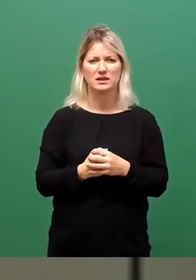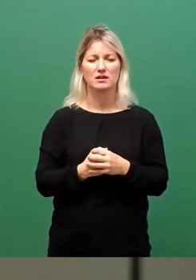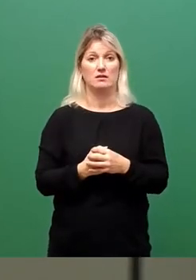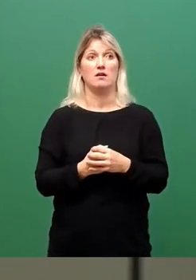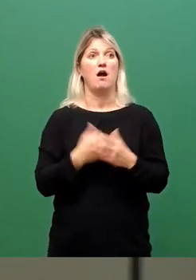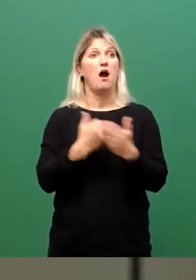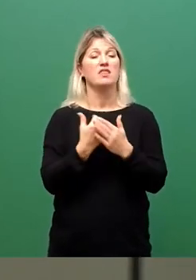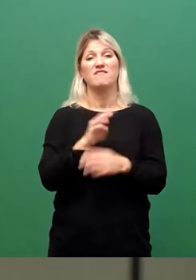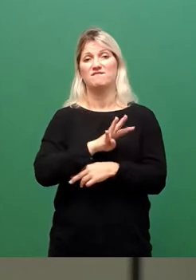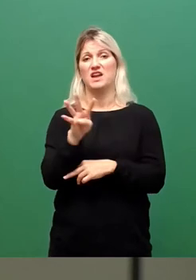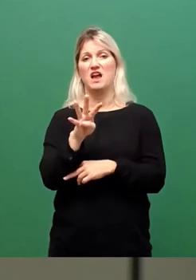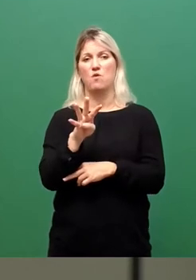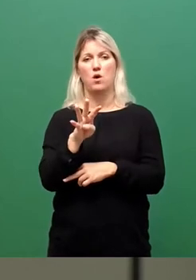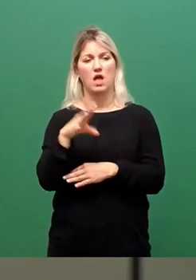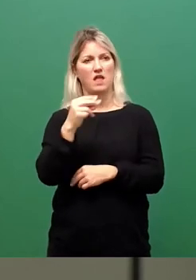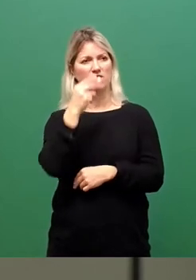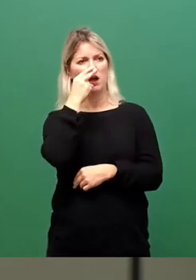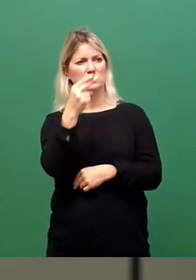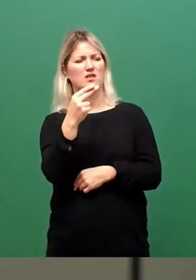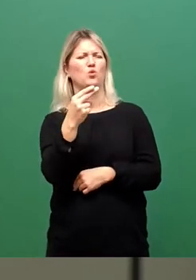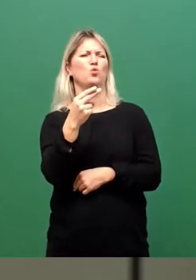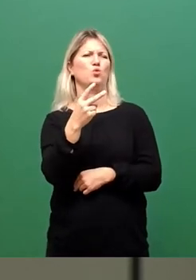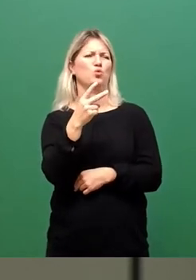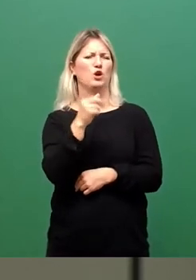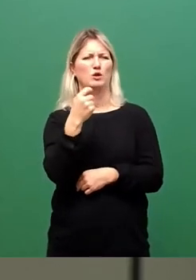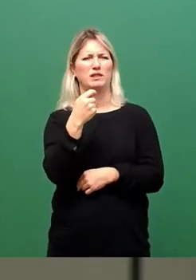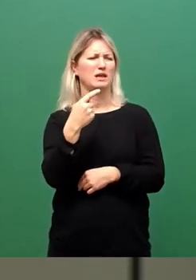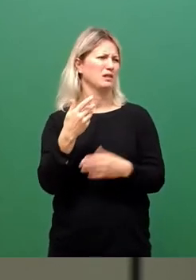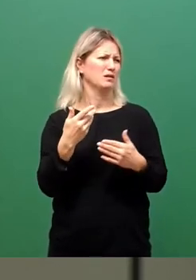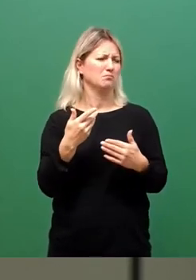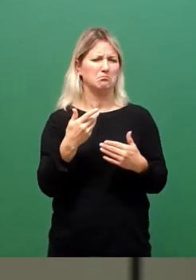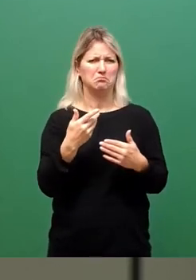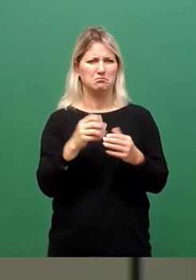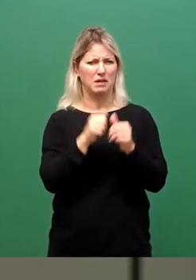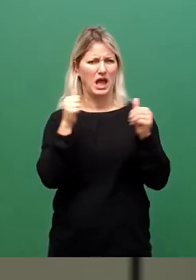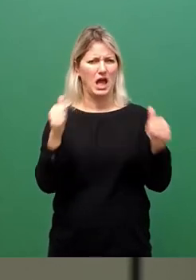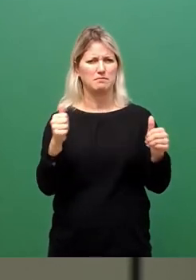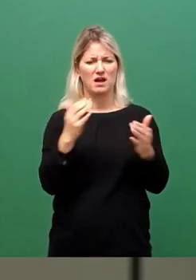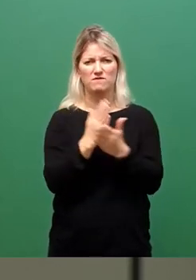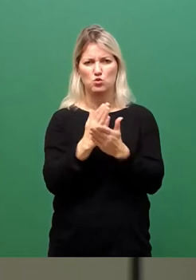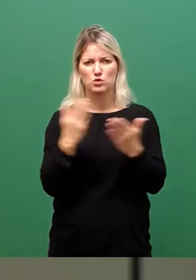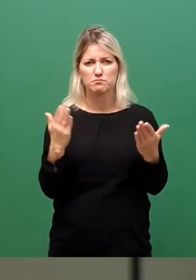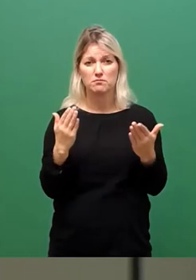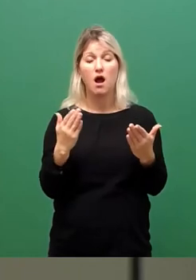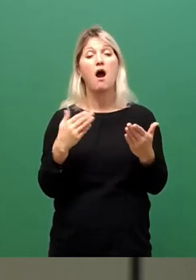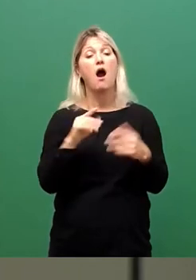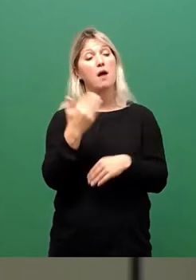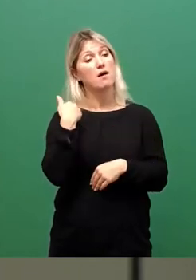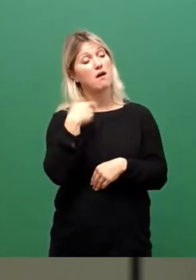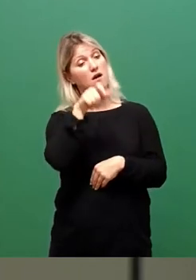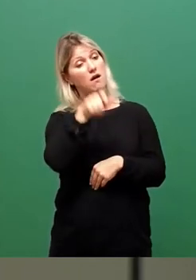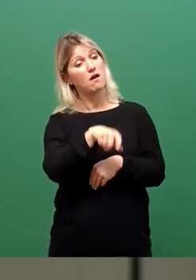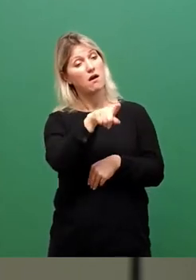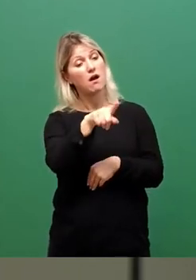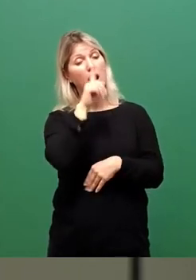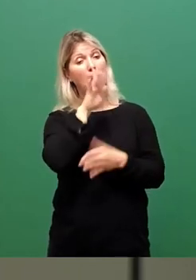dem ersten Blick etwas weit. Das wundert einen tatsächlich, aber nach dem, was Herr Bürgermeister Sittel gesagt hat und er hat